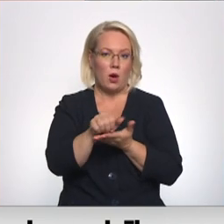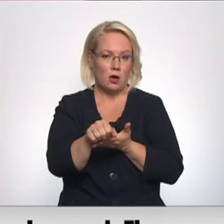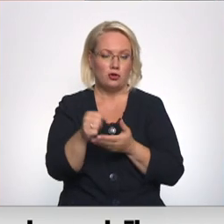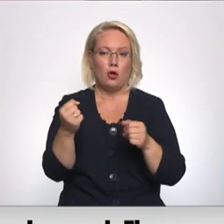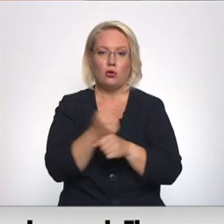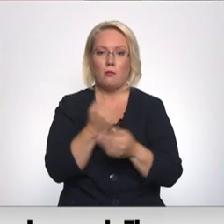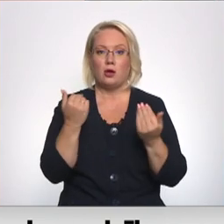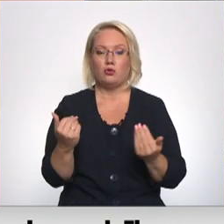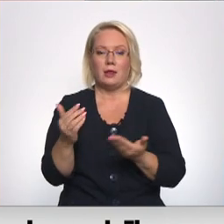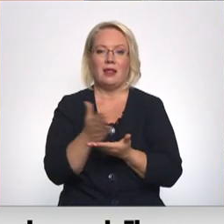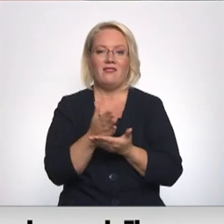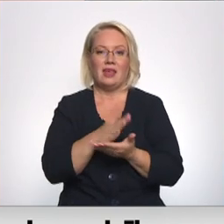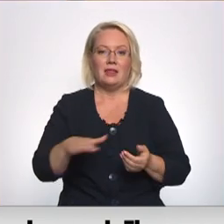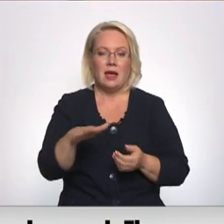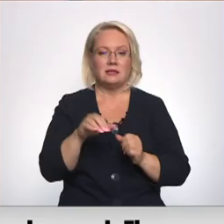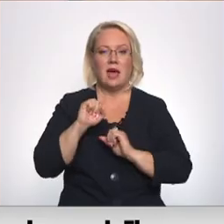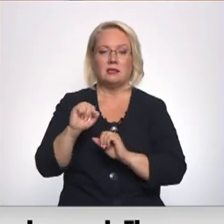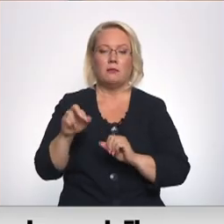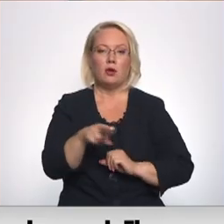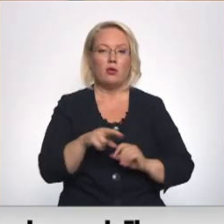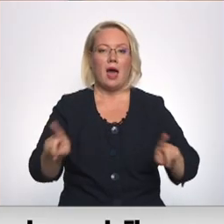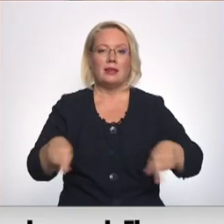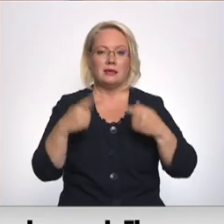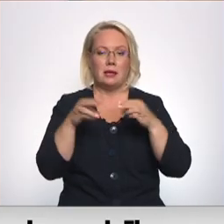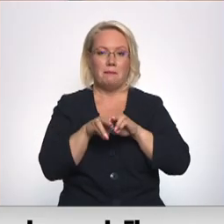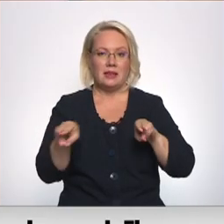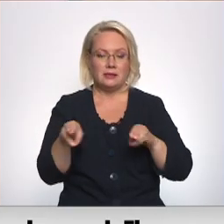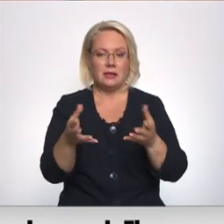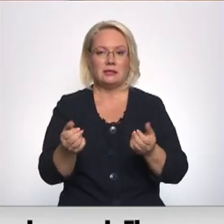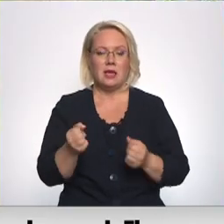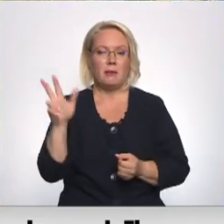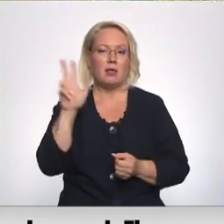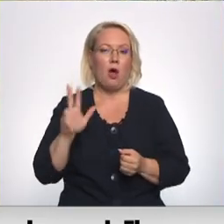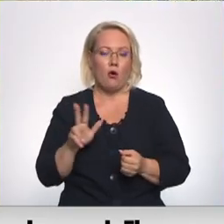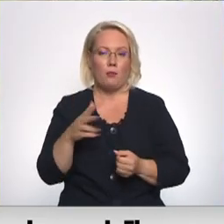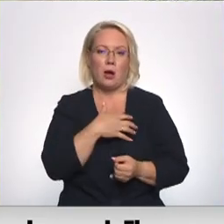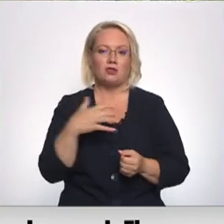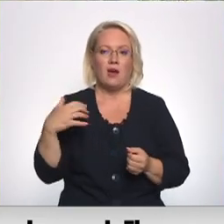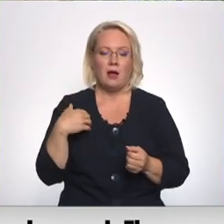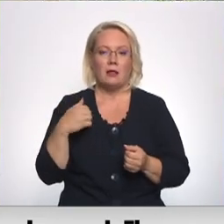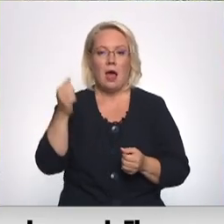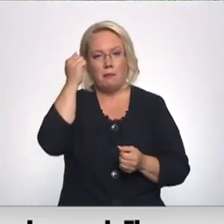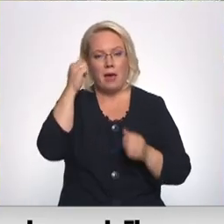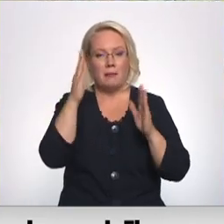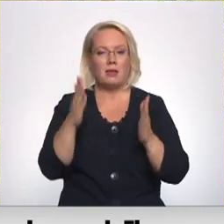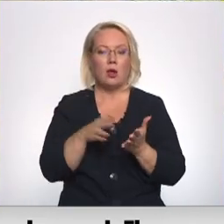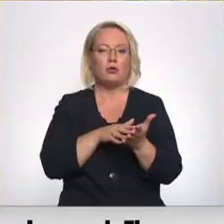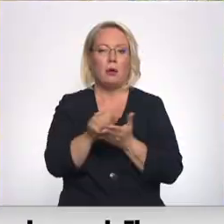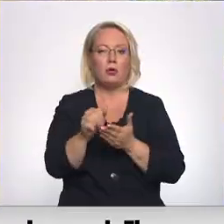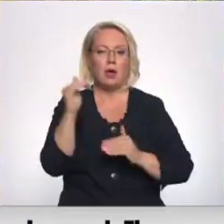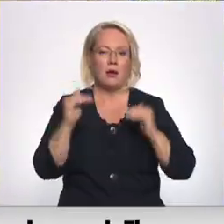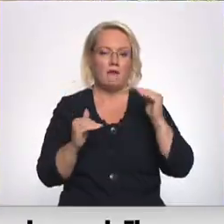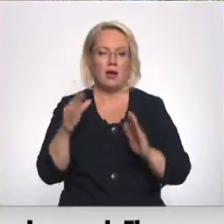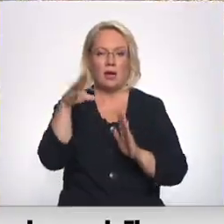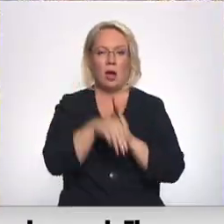Tomēr šodien vides aizsardzības un reģionālās attīstības ministrijas saņēmusi Daugavpils pašvaldības pieminekļu demontāžas grafiku, ietļaujoties